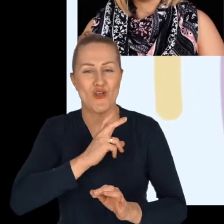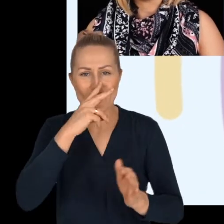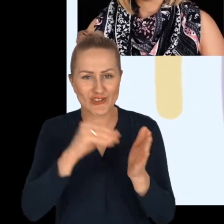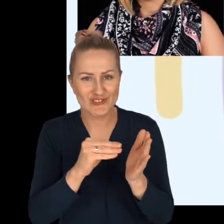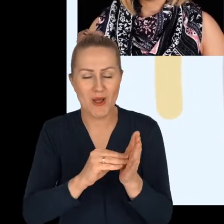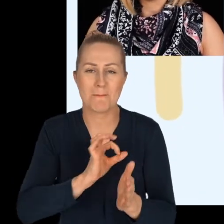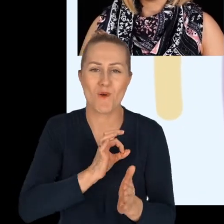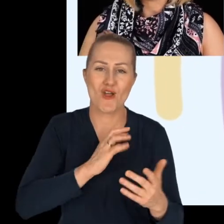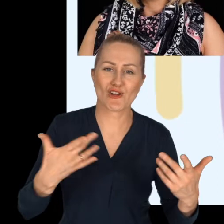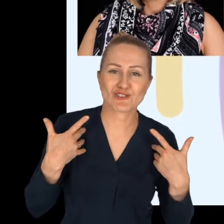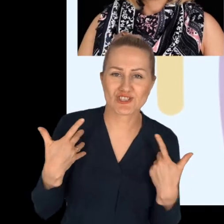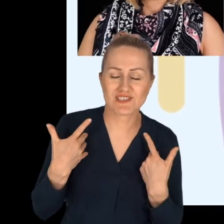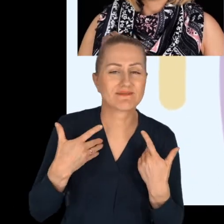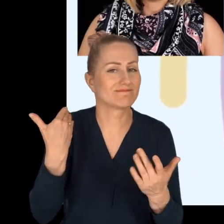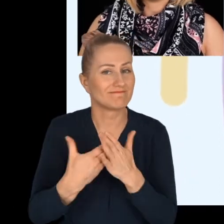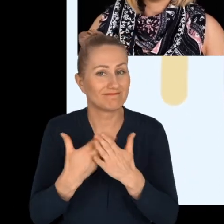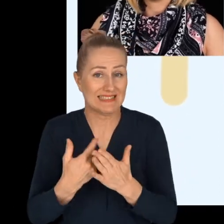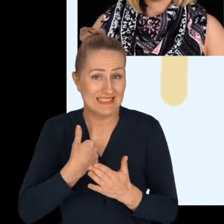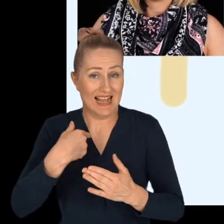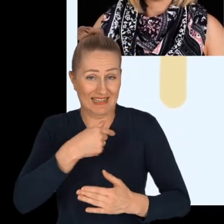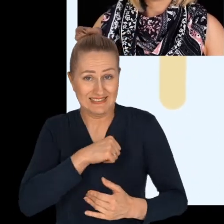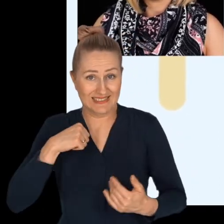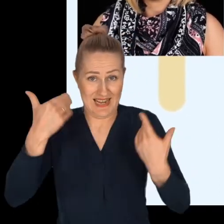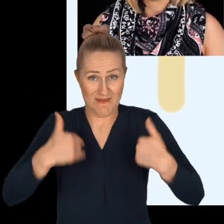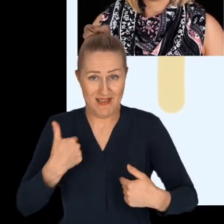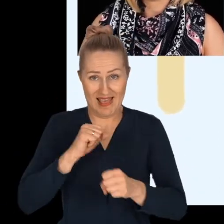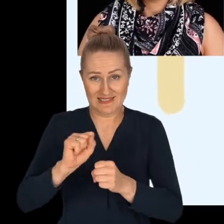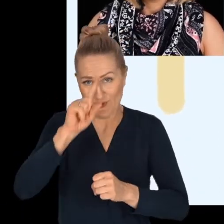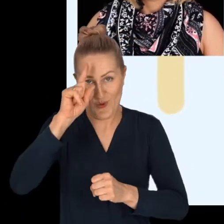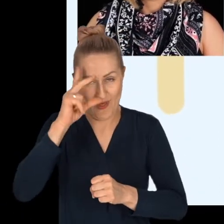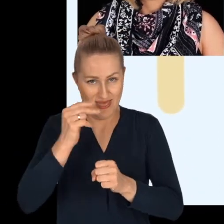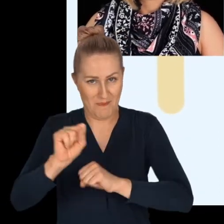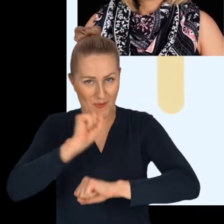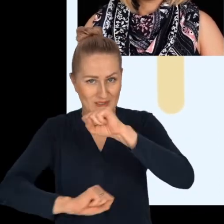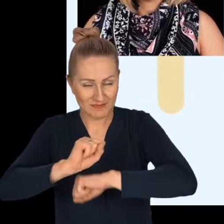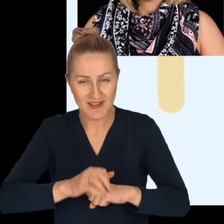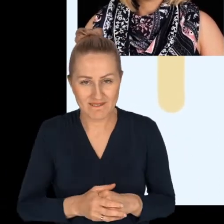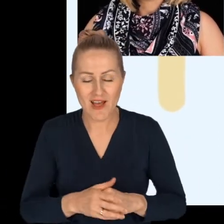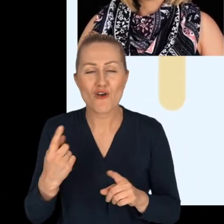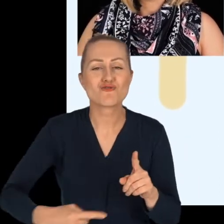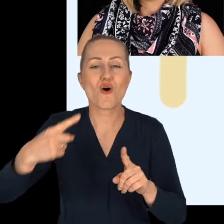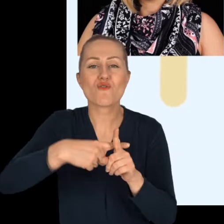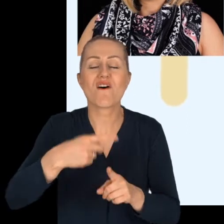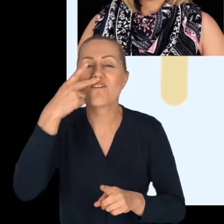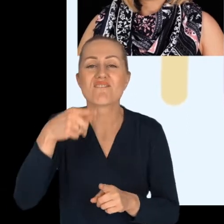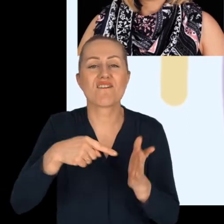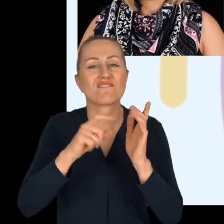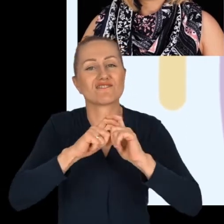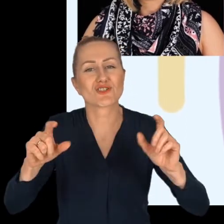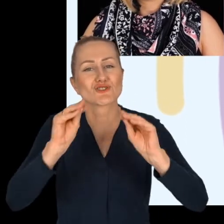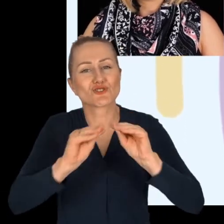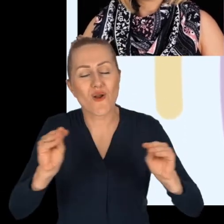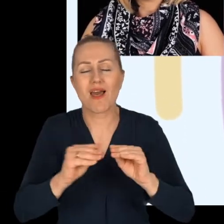doświadczenia, z mojego życia, ponieważ sama jestem osobą z niepełnosprawnością. Dodatkowo wykorzystuję podczas